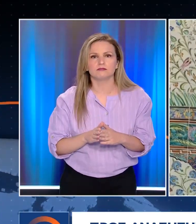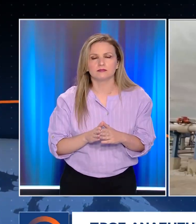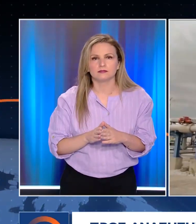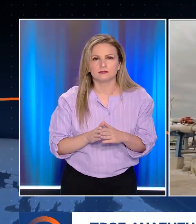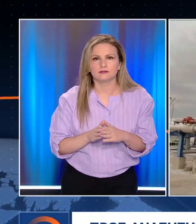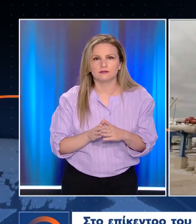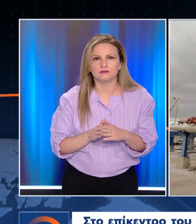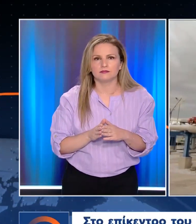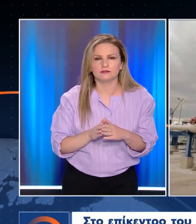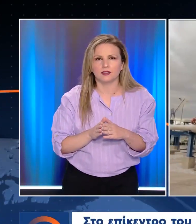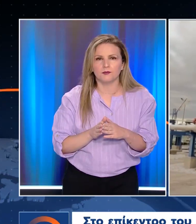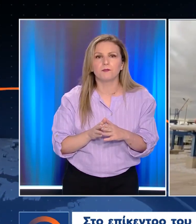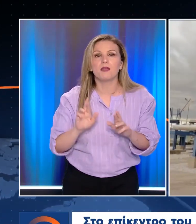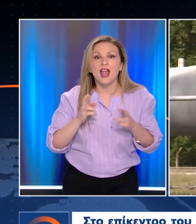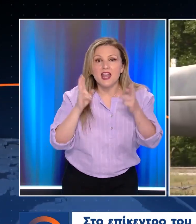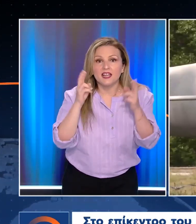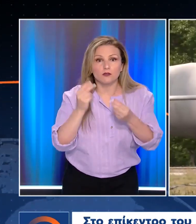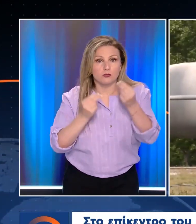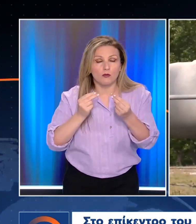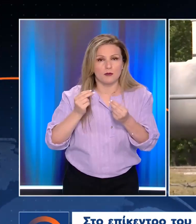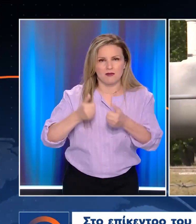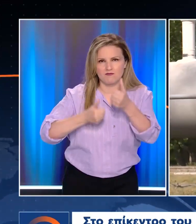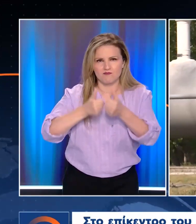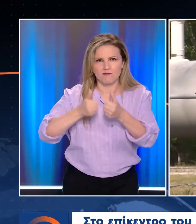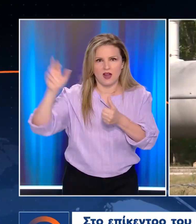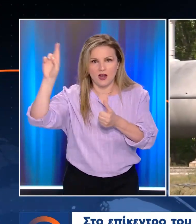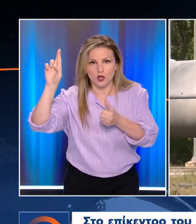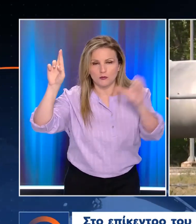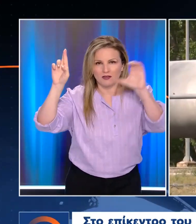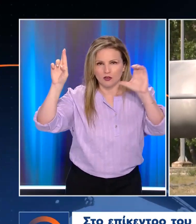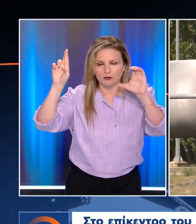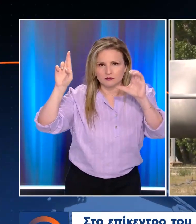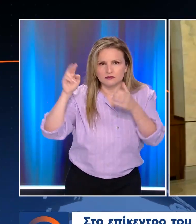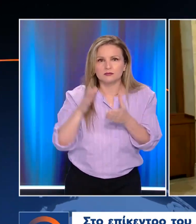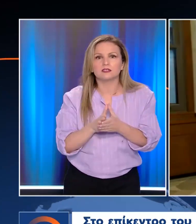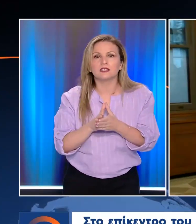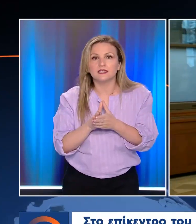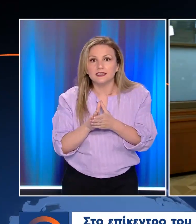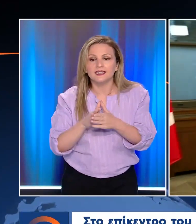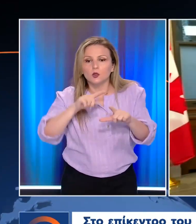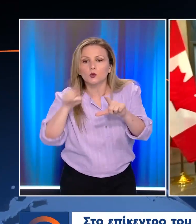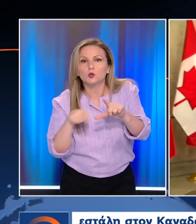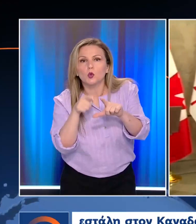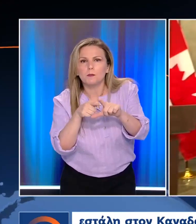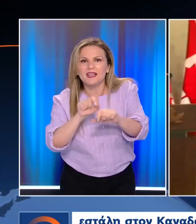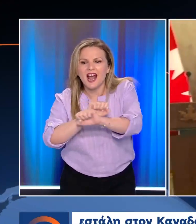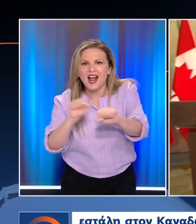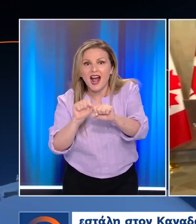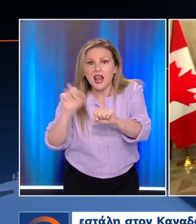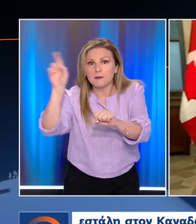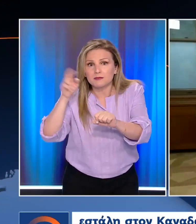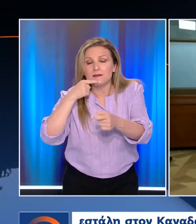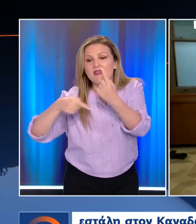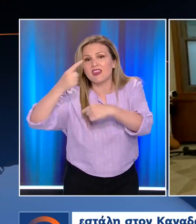Στο επίκεντρο του ενεργειακού πολέμου Μόσχας Δύσης έχει βρεθεί τουλάχιστον σε επίπεδο ρητορικής μια τουρμπίνα που αιστάλλει στον Καναδά για